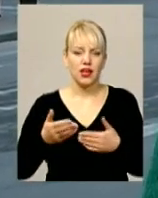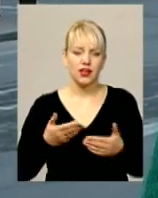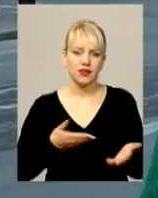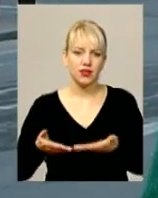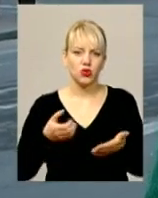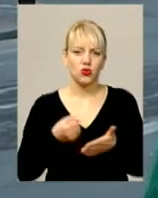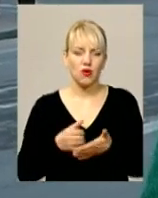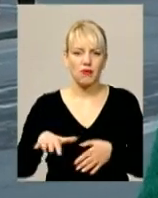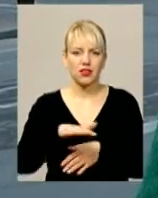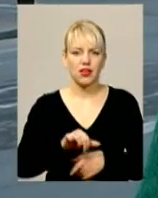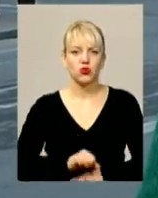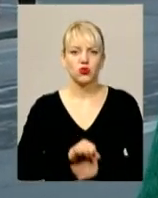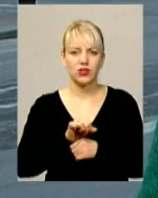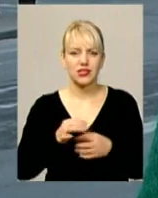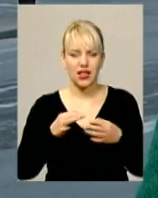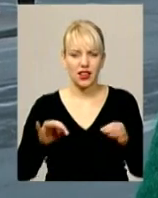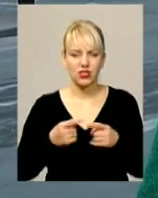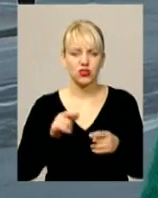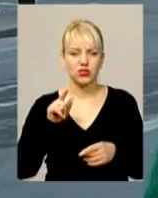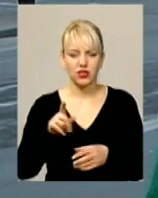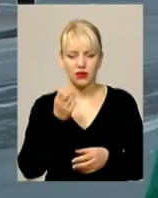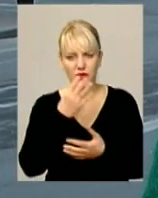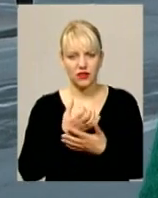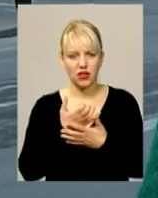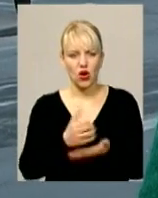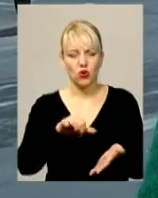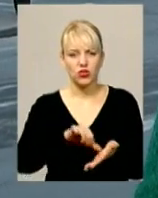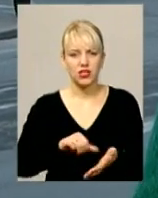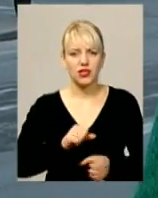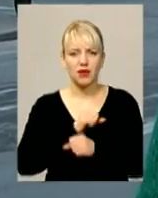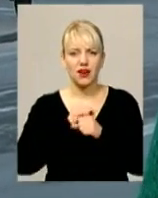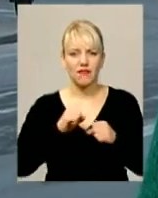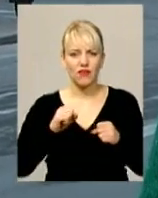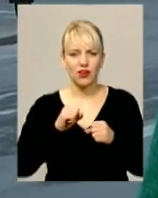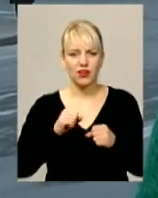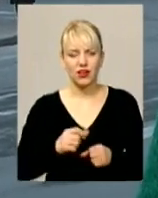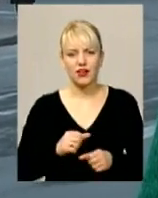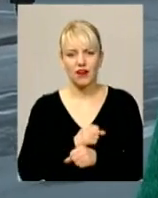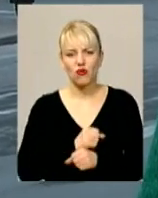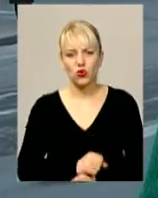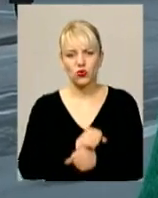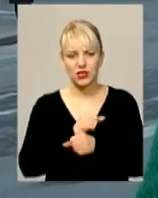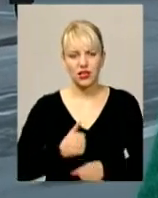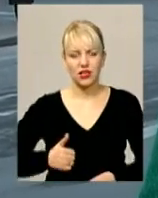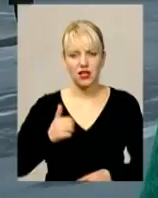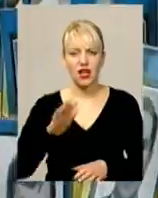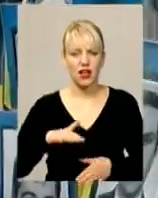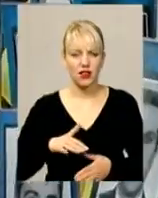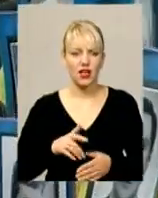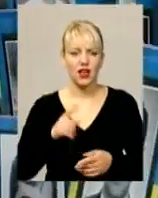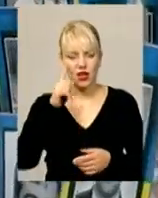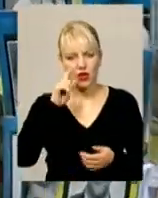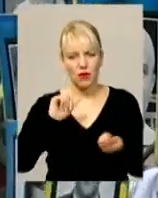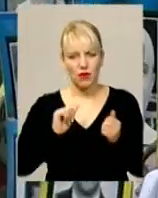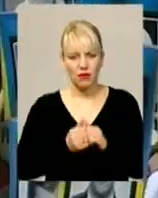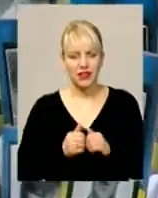Незалежності. Там поклали квіти загиблим учасникам Революції Гідності. Далі колона рушила до пам'ятника Небесної Сотні. Там